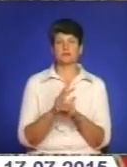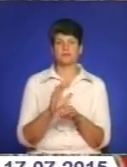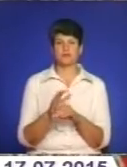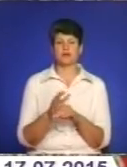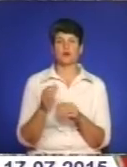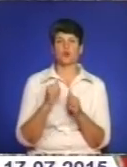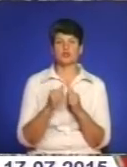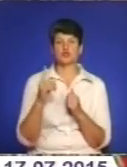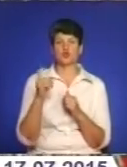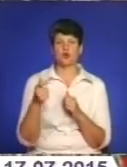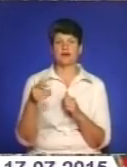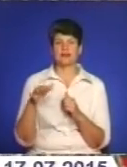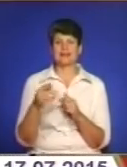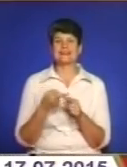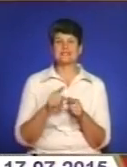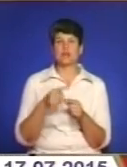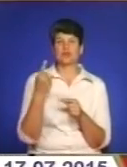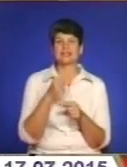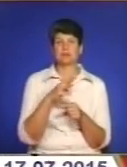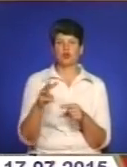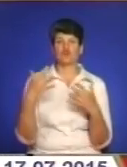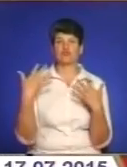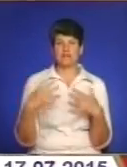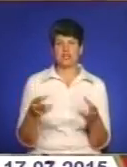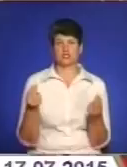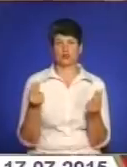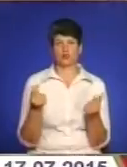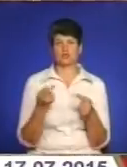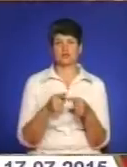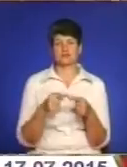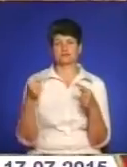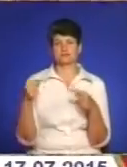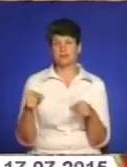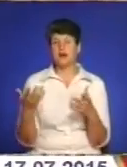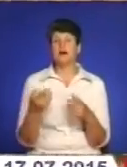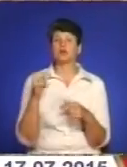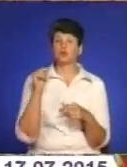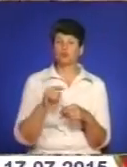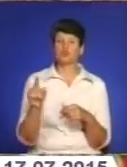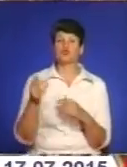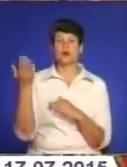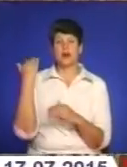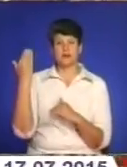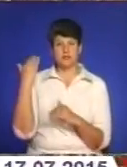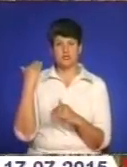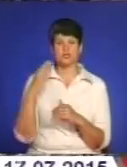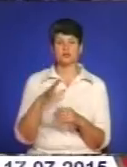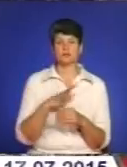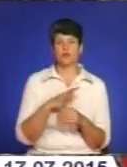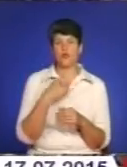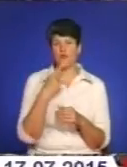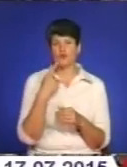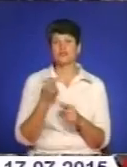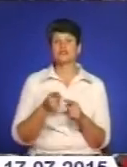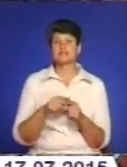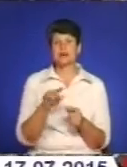гектарів – це понад мільйон втрачених коштів, а отже загроза банкрутства. А все через те, що раніше побутував міф, мовляв, це